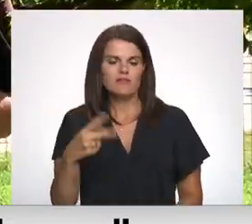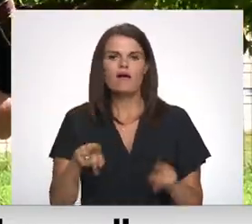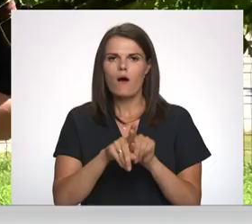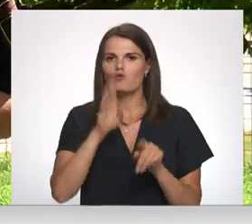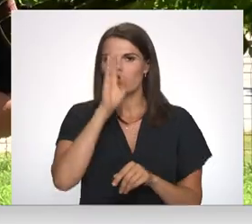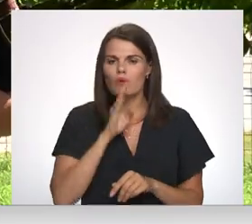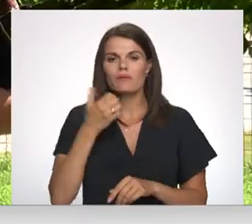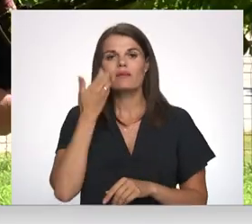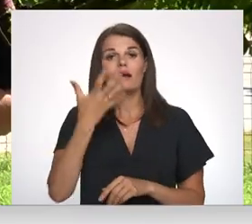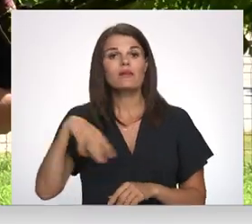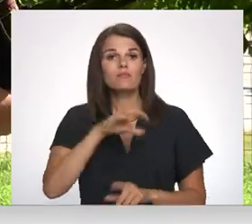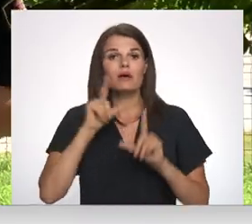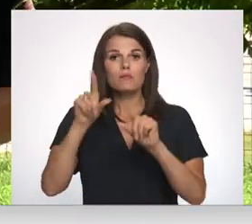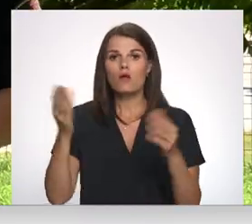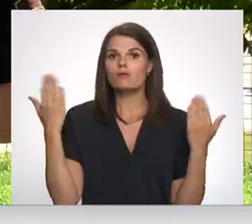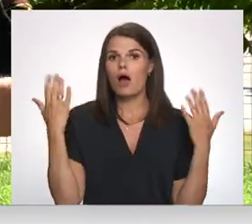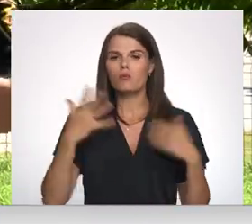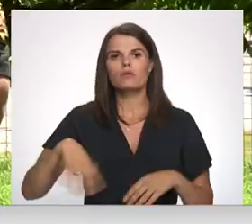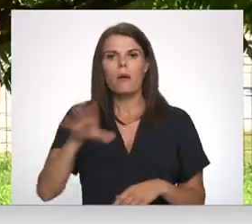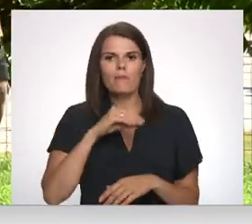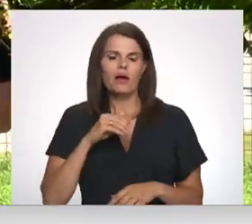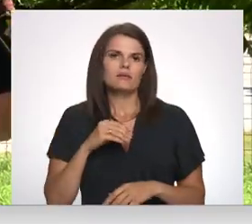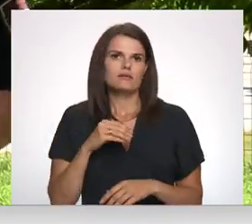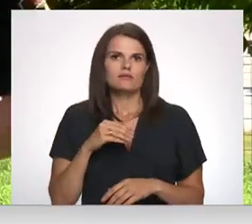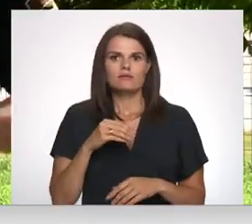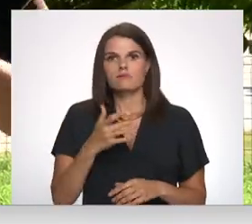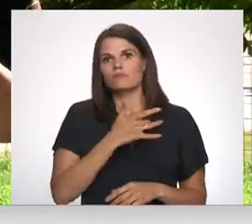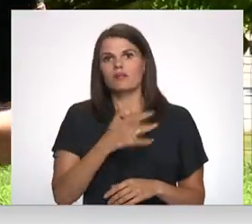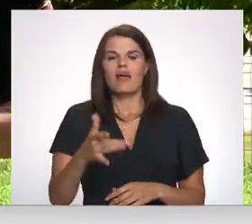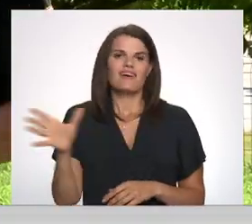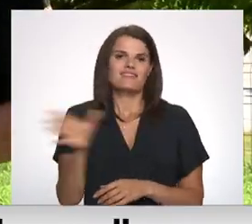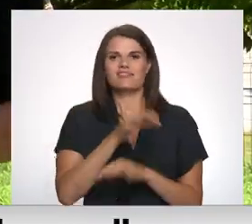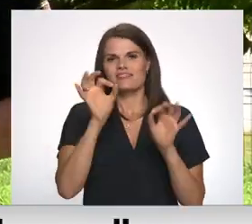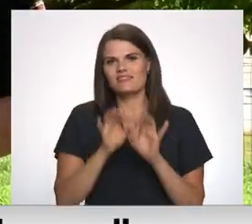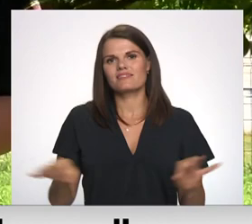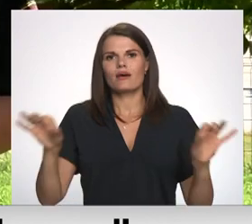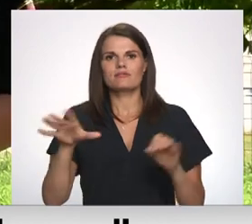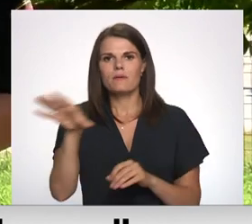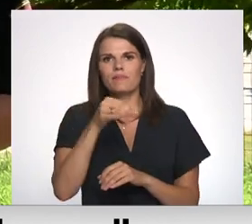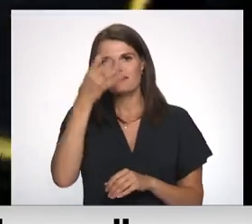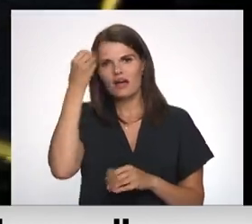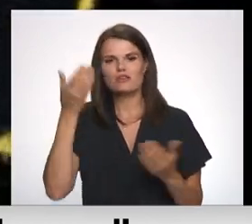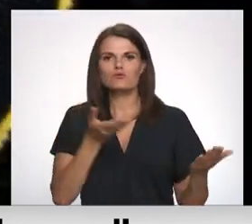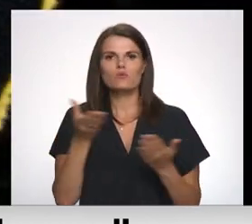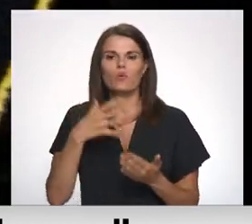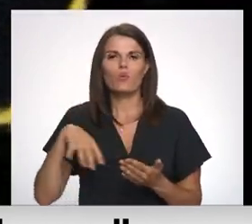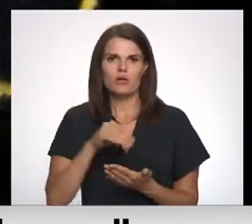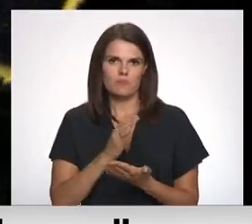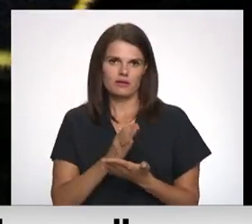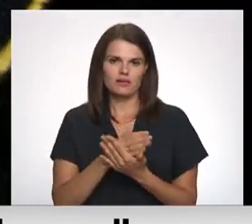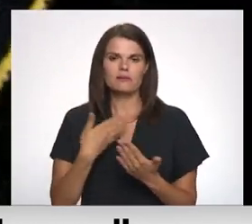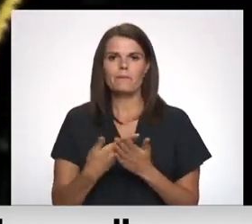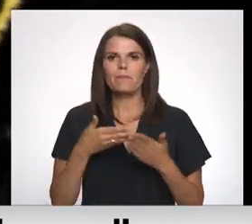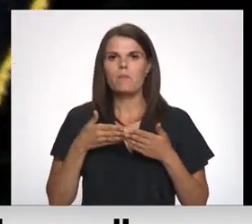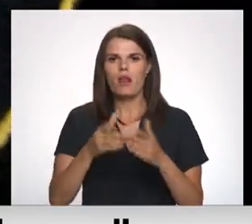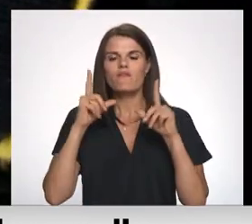mēs, kad dodamies atpūsties, mēs, man liekas, izslēdzam kaut kādu. Mums liekas, ka viss ir skaisti un mēs aizmirstam, kur mēs pat atrodamies. Piemēram, ja mēs